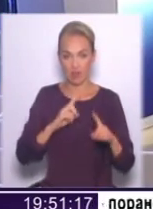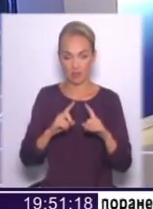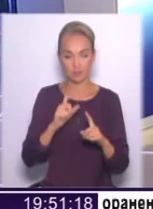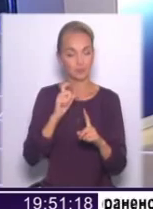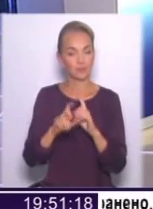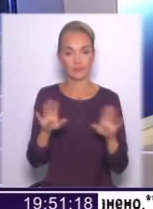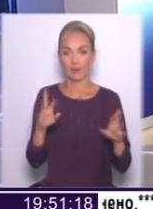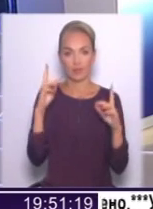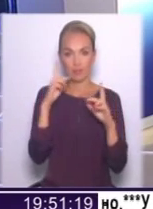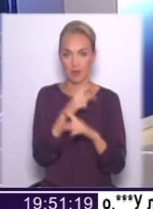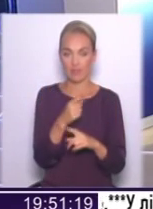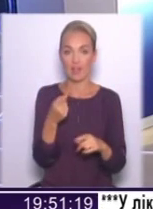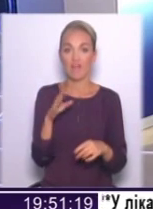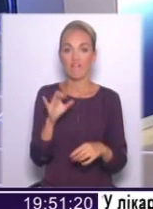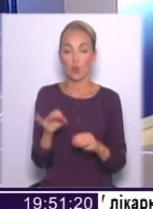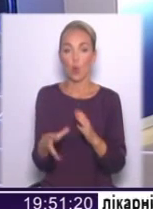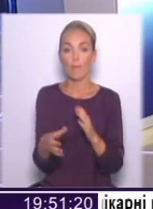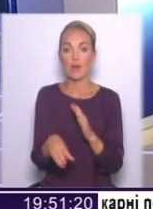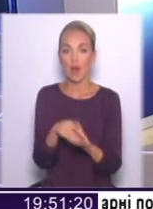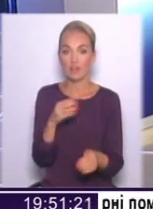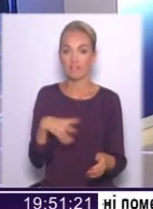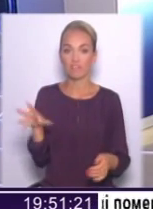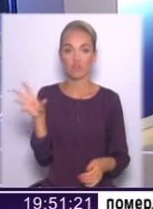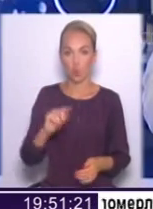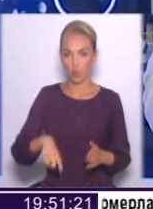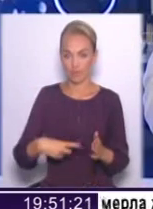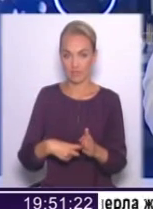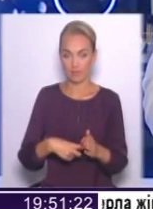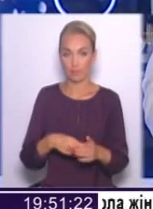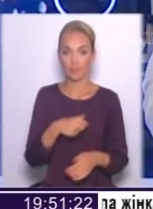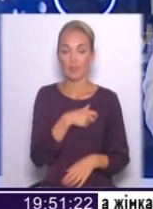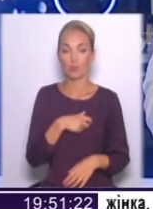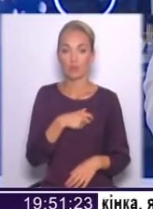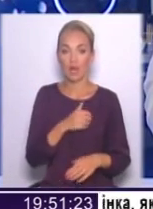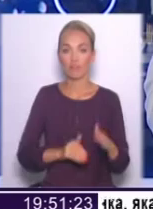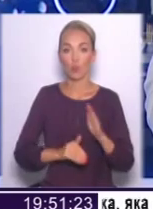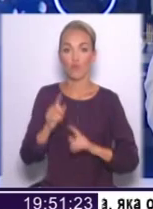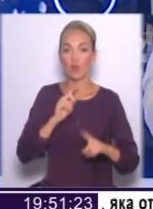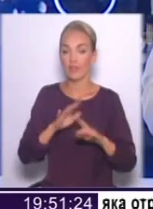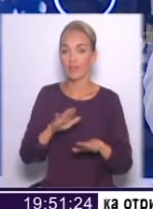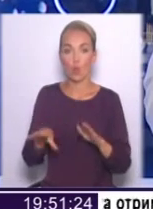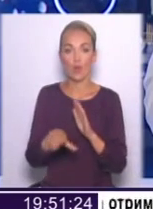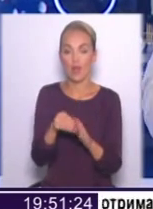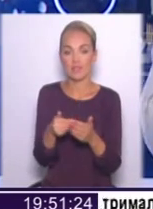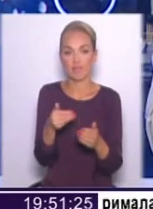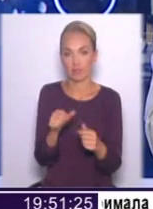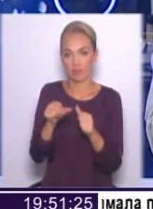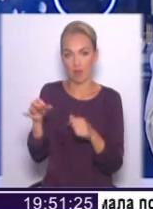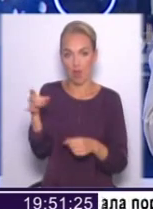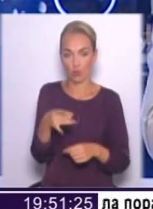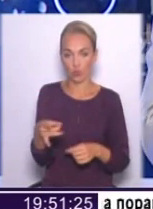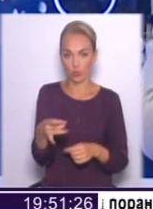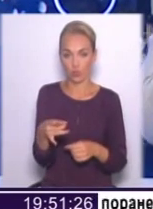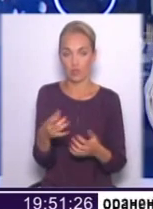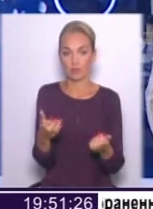обираєтесь від всього міста. Тобто депутат Верховної Ради, він не обирається від Дарницької країни, він обирається від всієї України. Тому має мандат